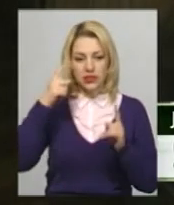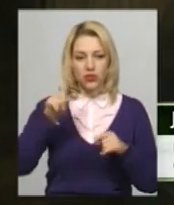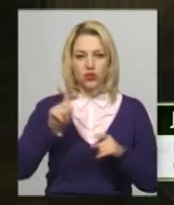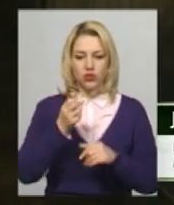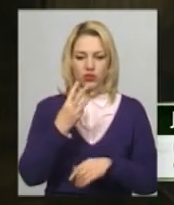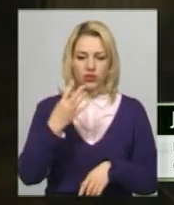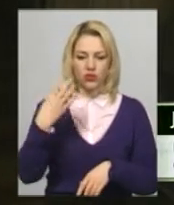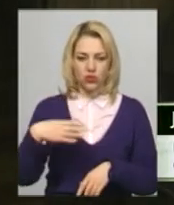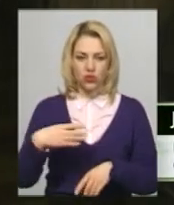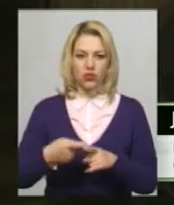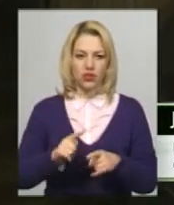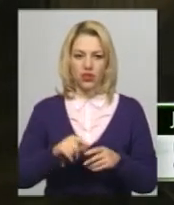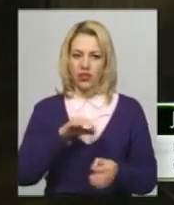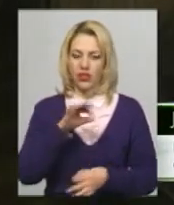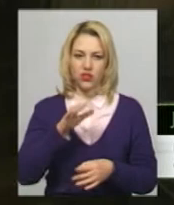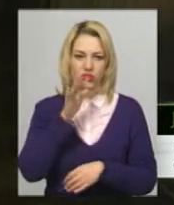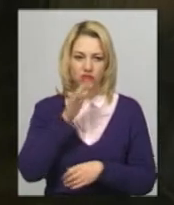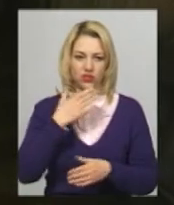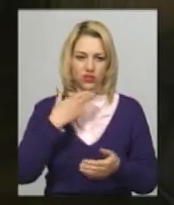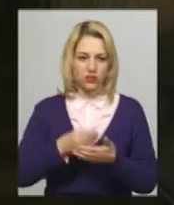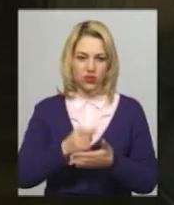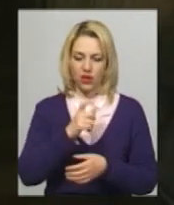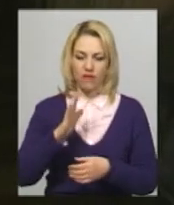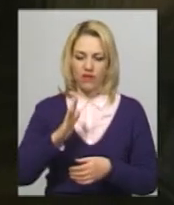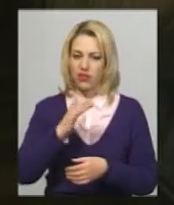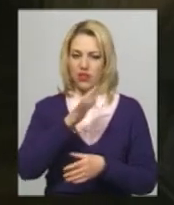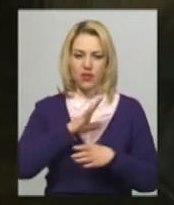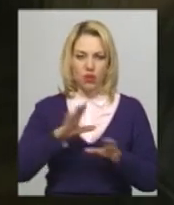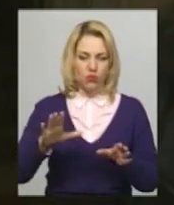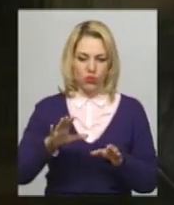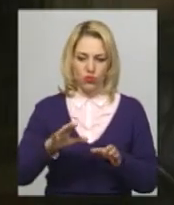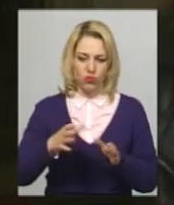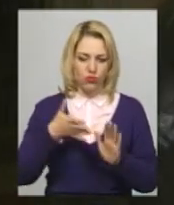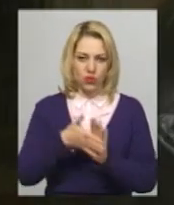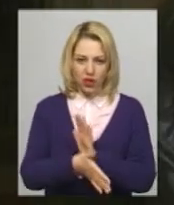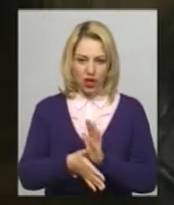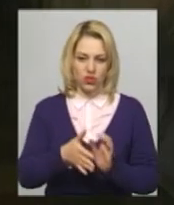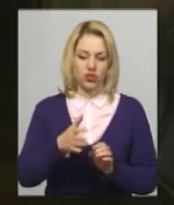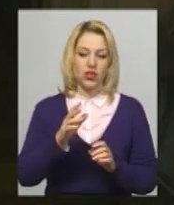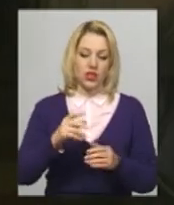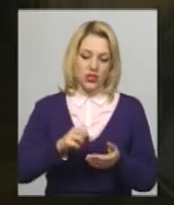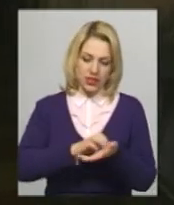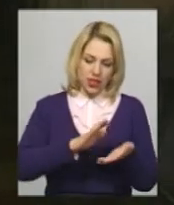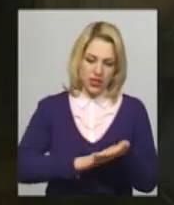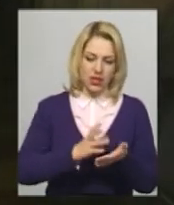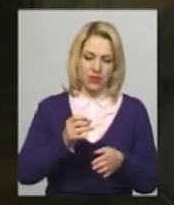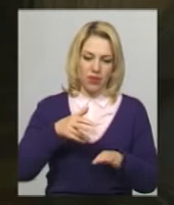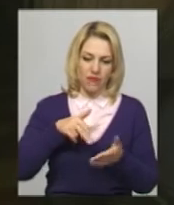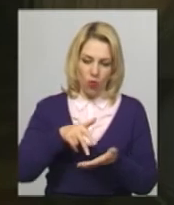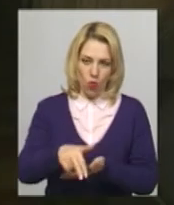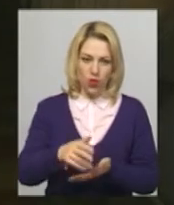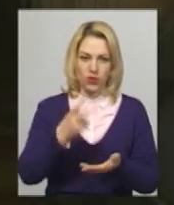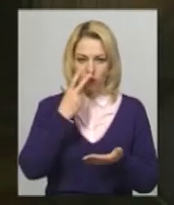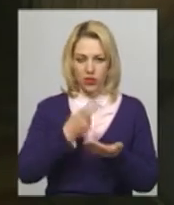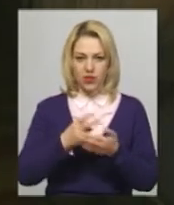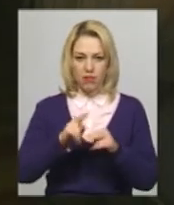ми на 13.40. Так, що лишнього часу, свої хвилини мене тратили. Все дуже добре. Зареєструвалися при вході, показали паспорти,